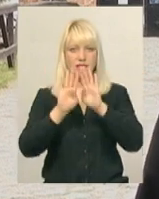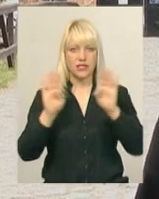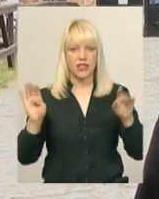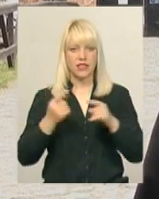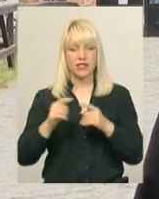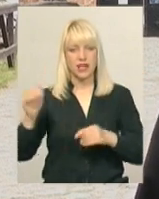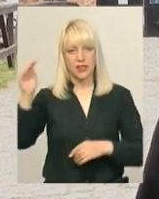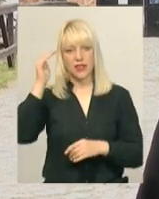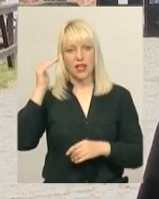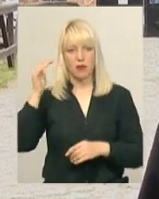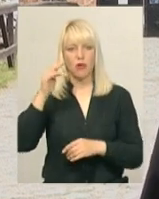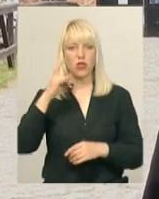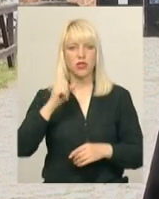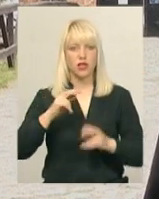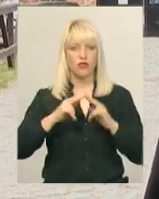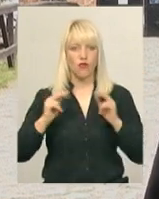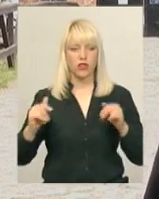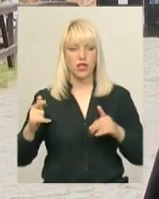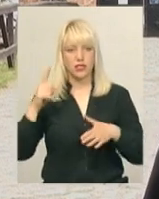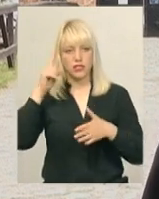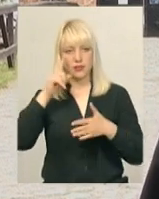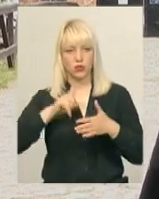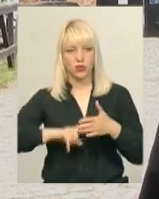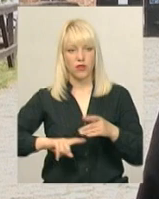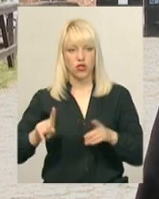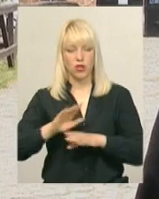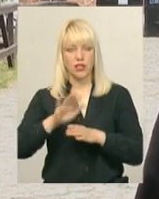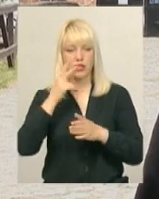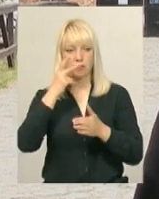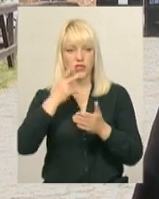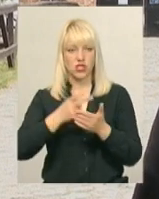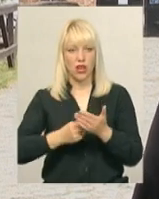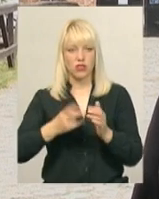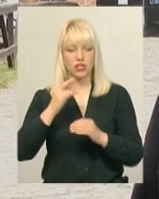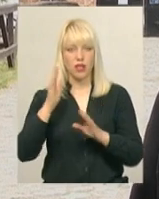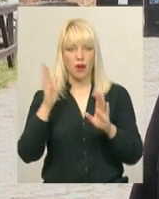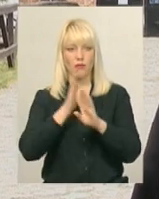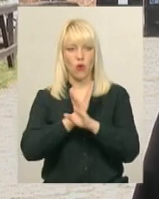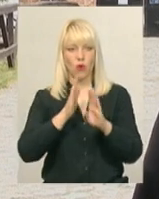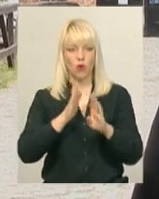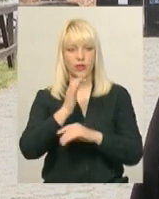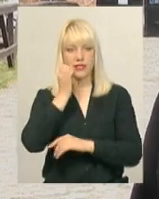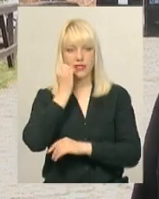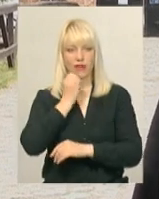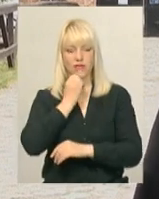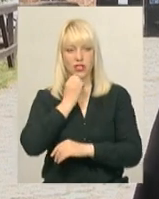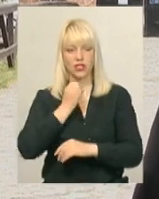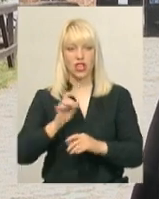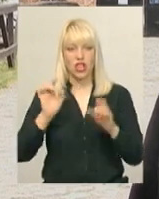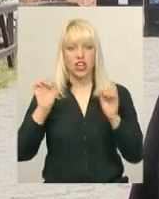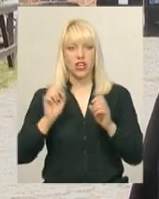меджибіською фортецею. І сподіваємося, що, незважаючи на погоду, завдяки «Чарам